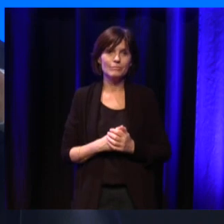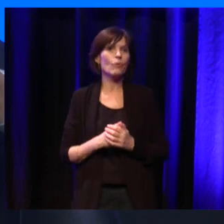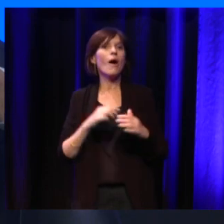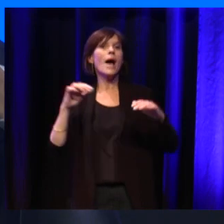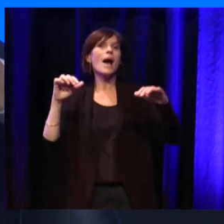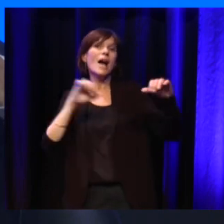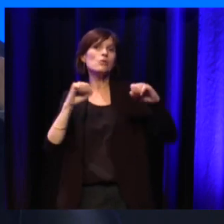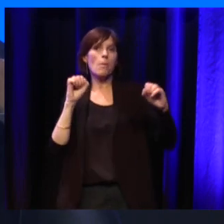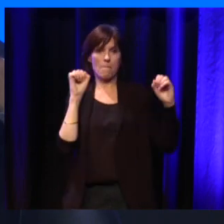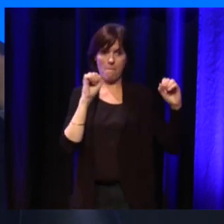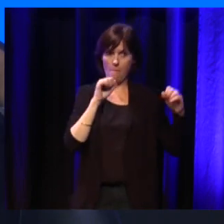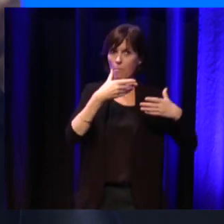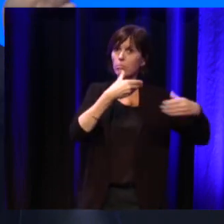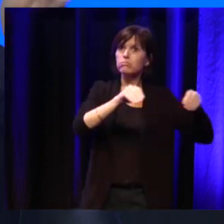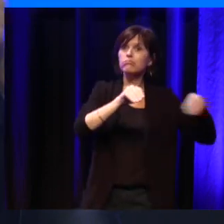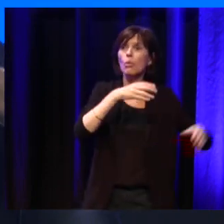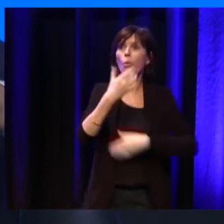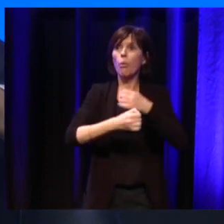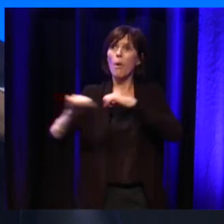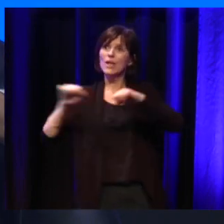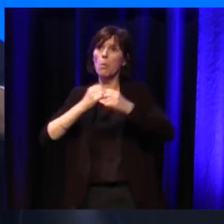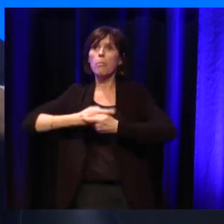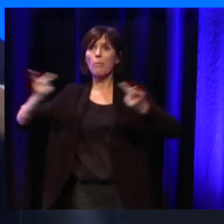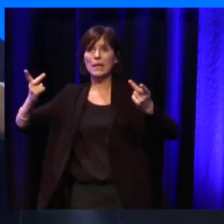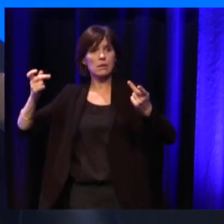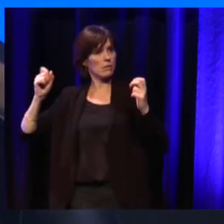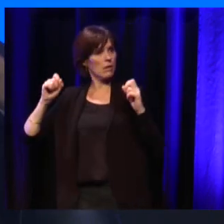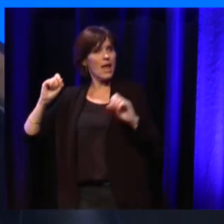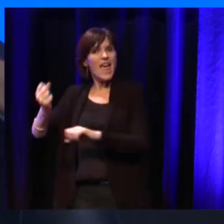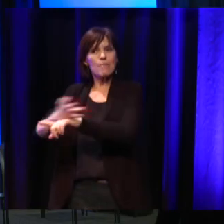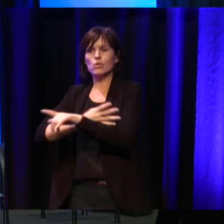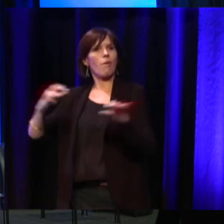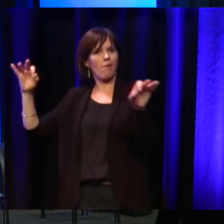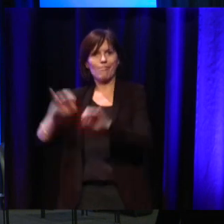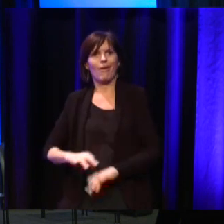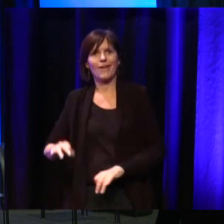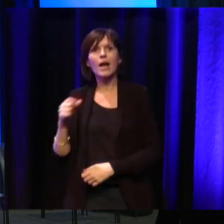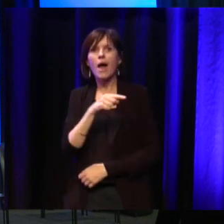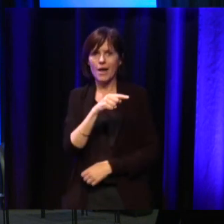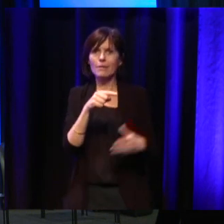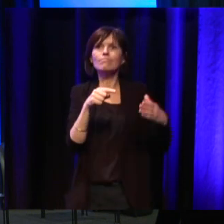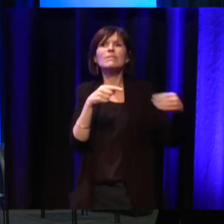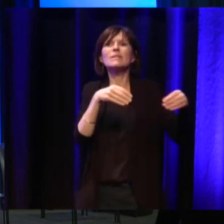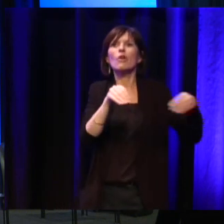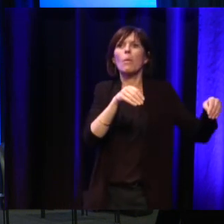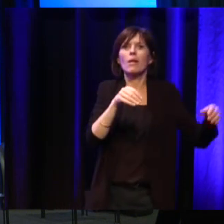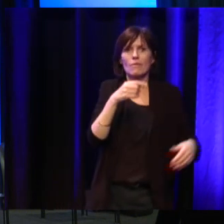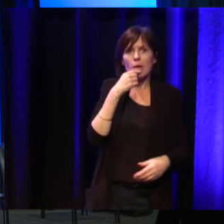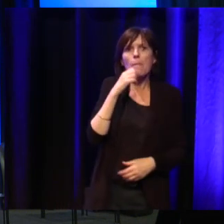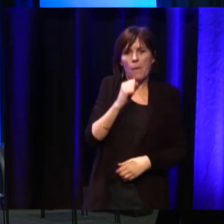'action publique, c'est que l'action publique, pour le coup, elle n pas dans l'émotion et alors que l'action philanthropique peut être effectivement dans l'émotion.